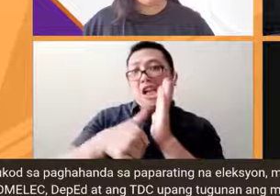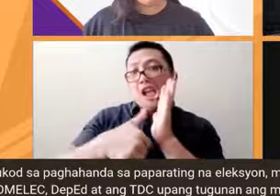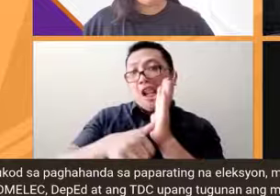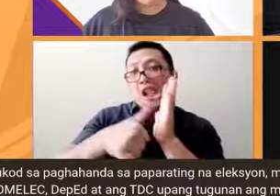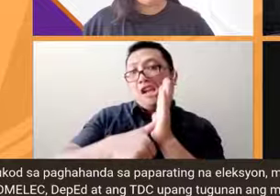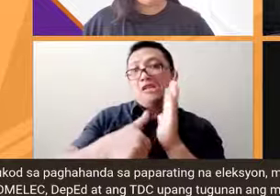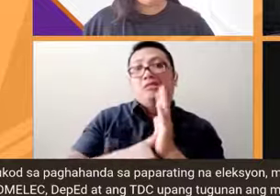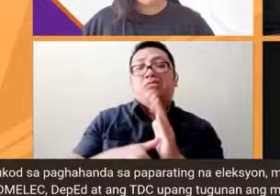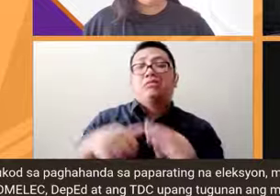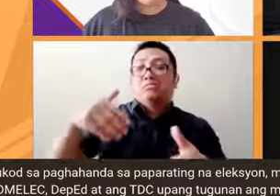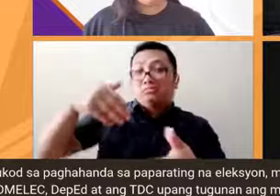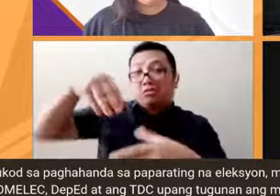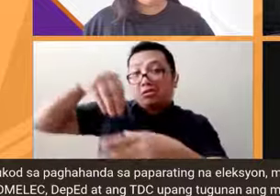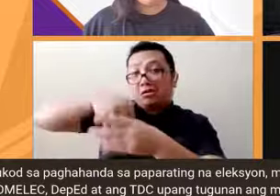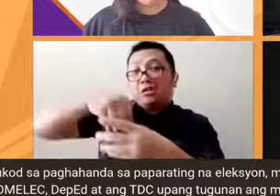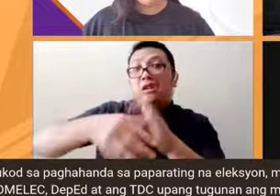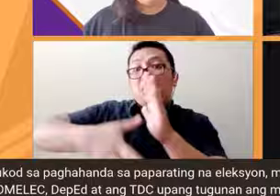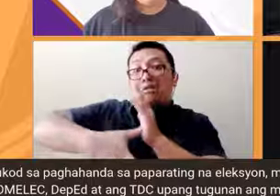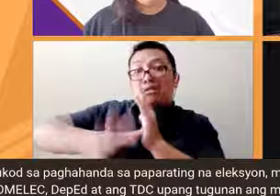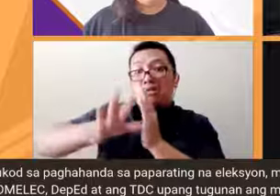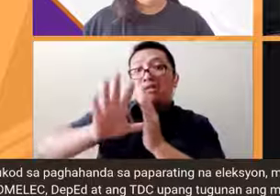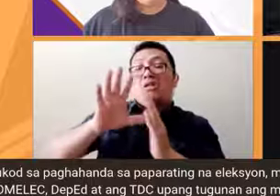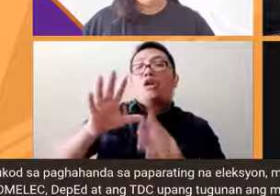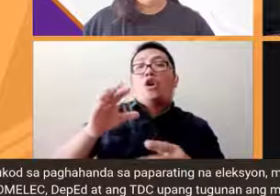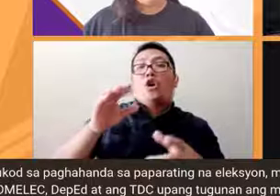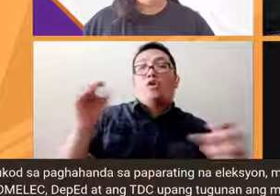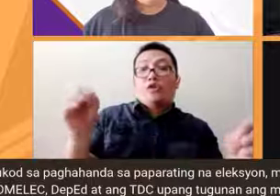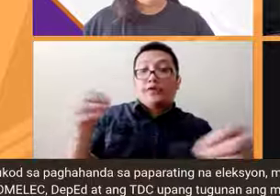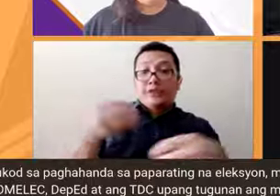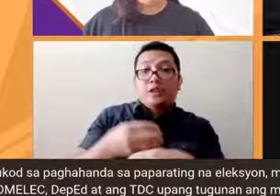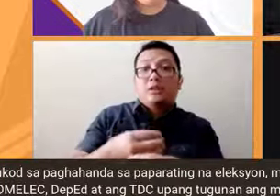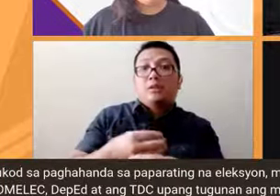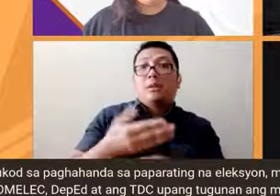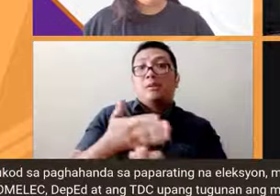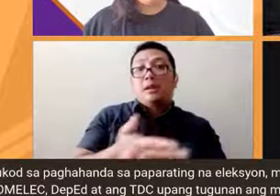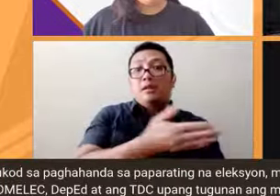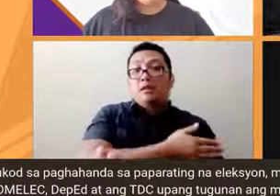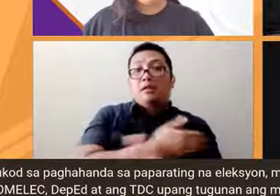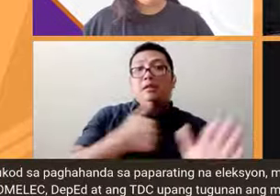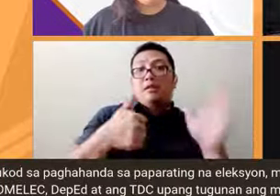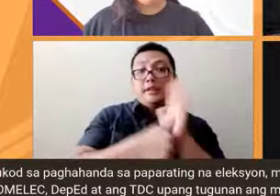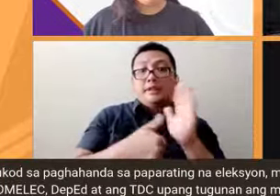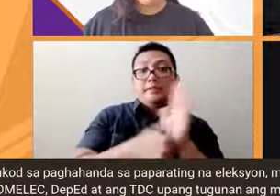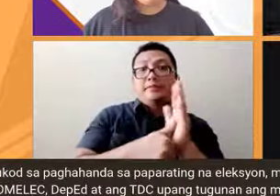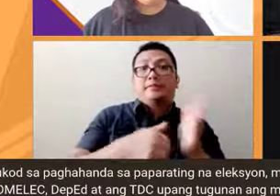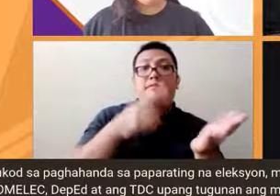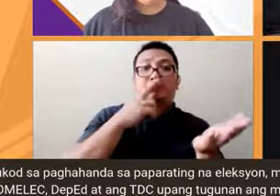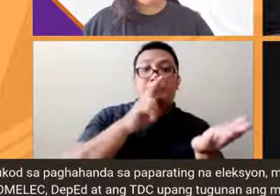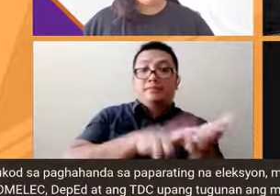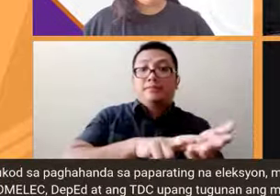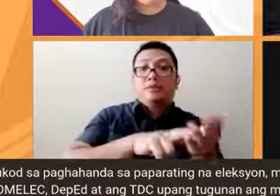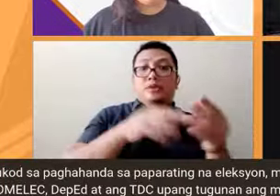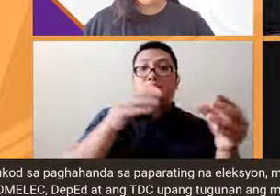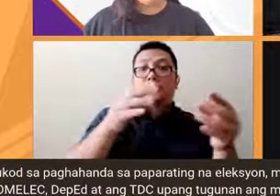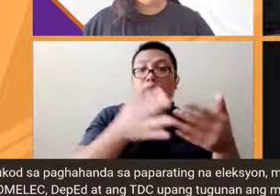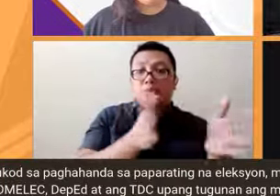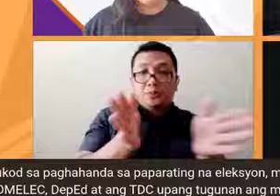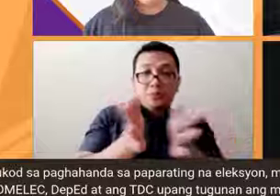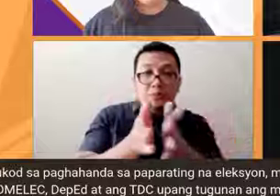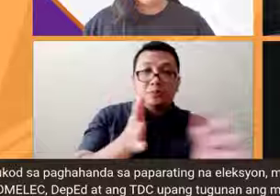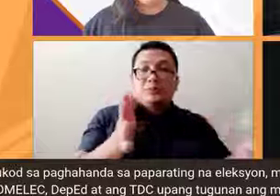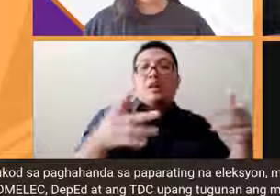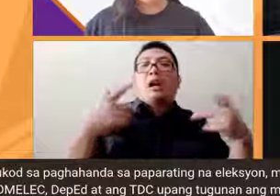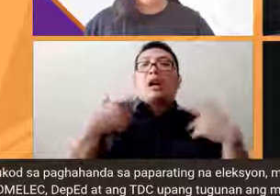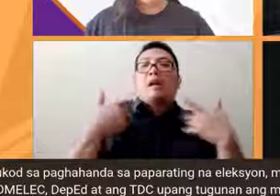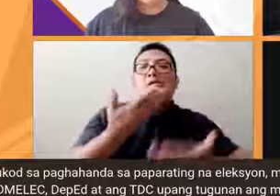opisina even prior to voter registration period meron na tayong kinikater ng mga persons with